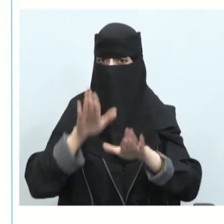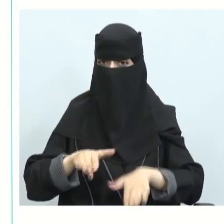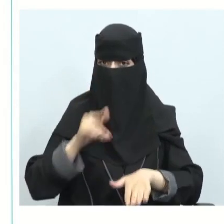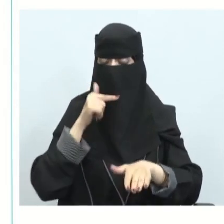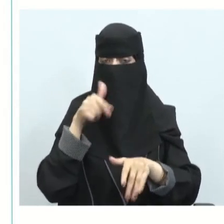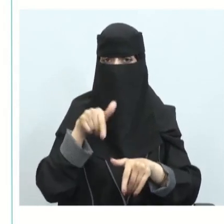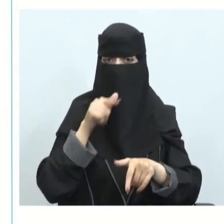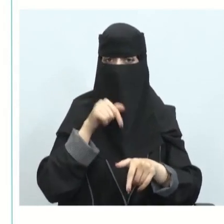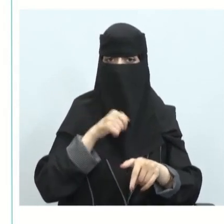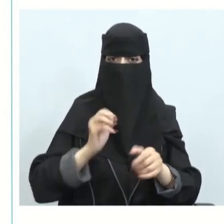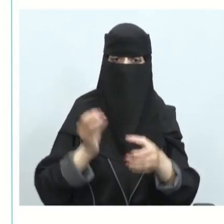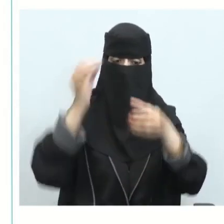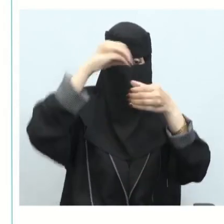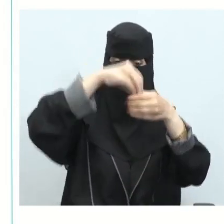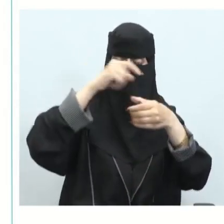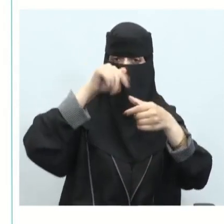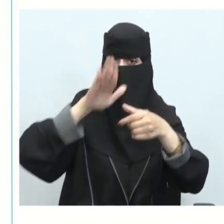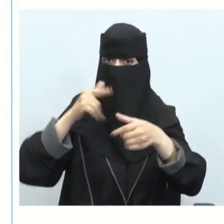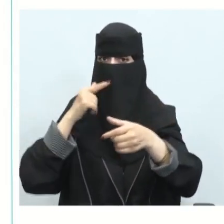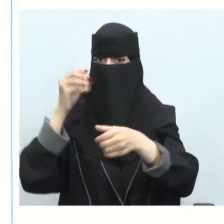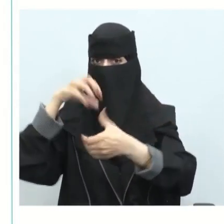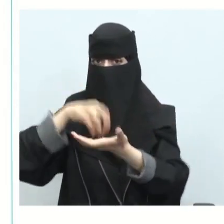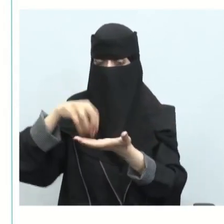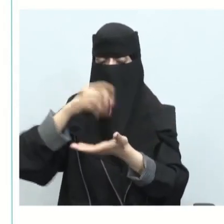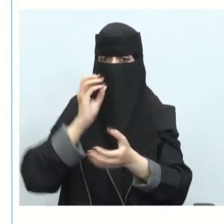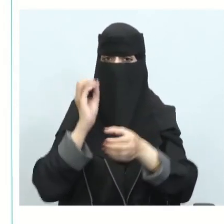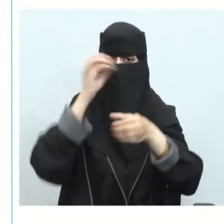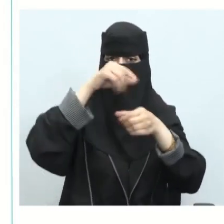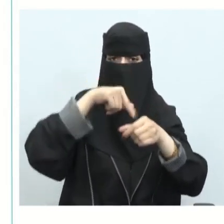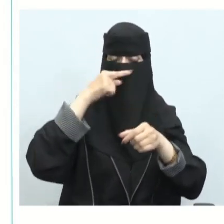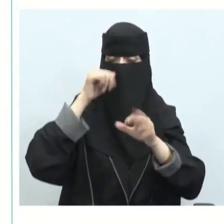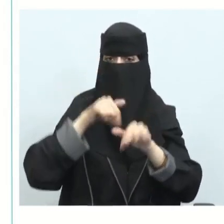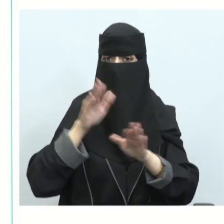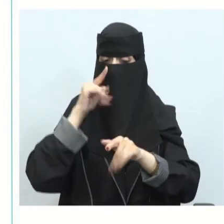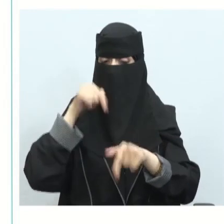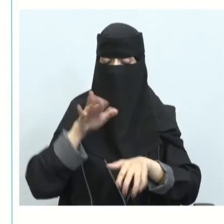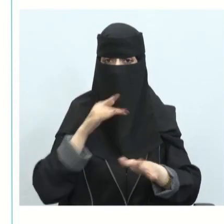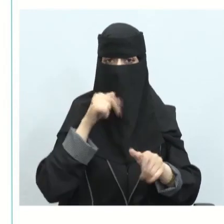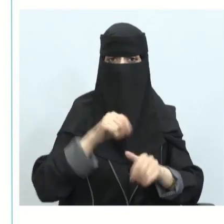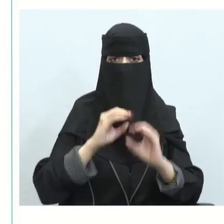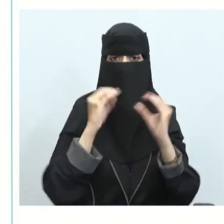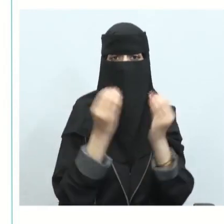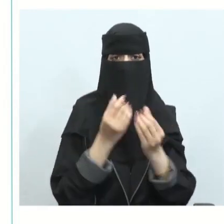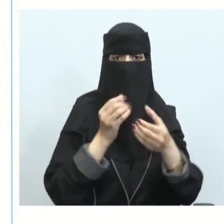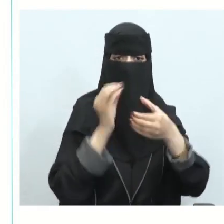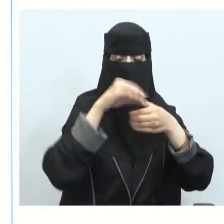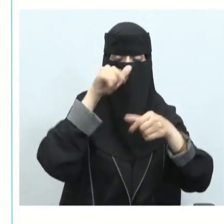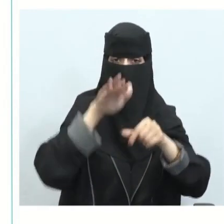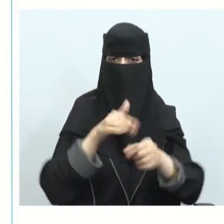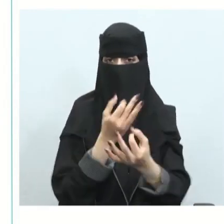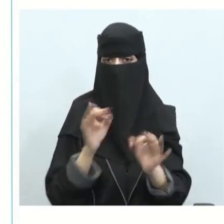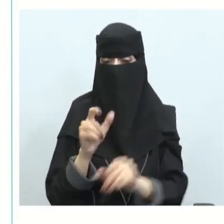سلة المعملات أو وضع الأماكن للتخلص من النفايات وأيضا أن يكون هناك إدارة النفايات بالشكل